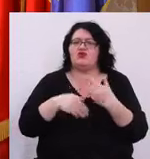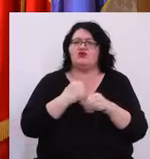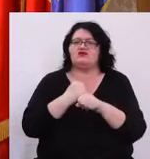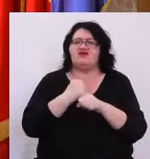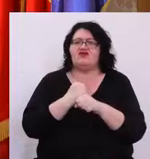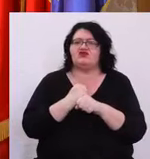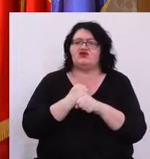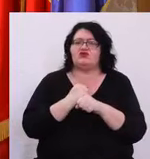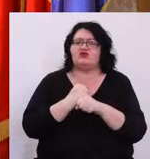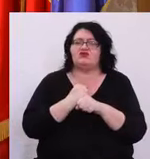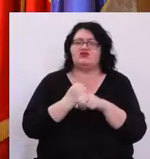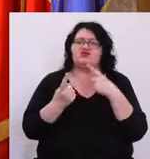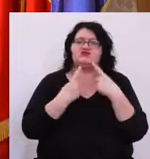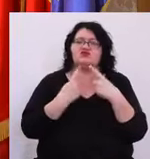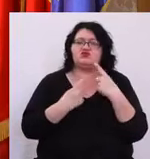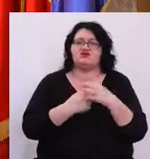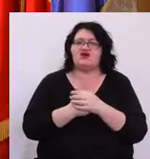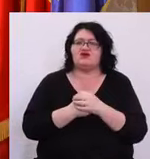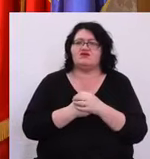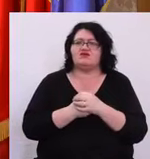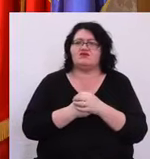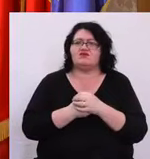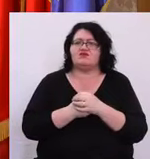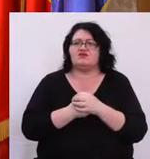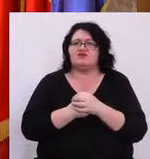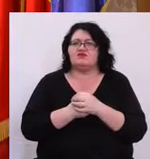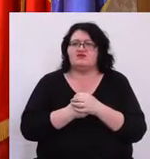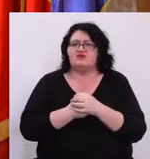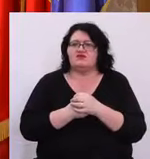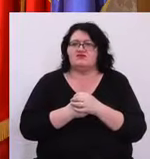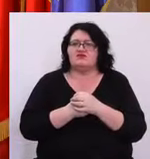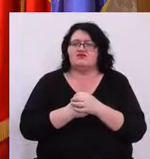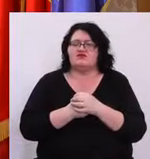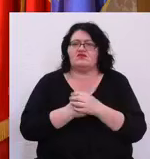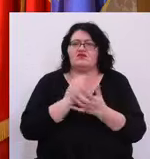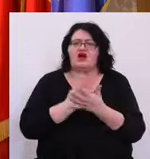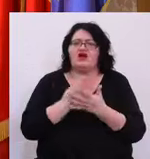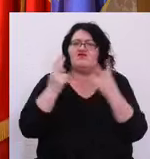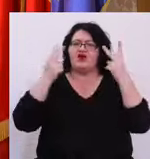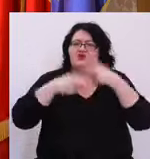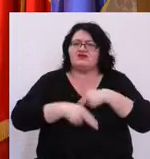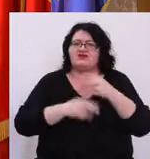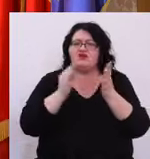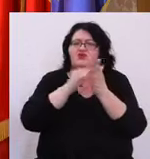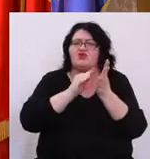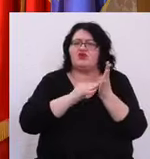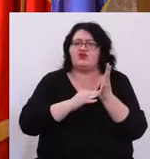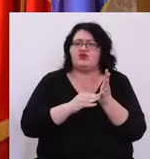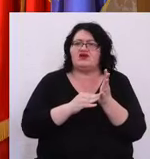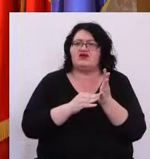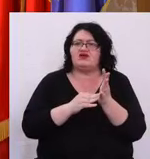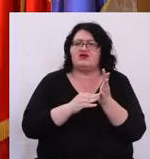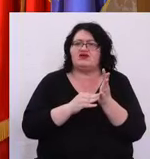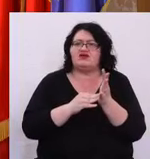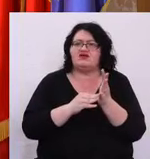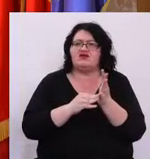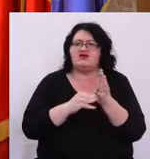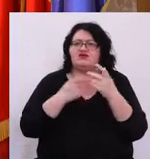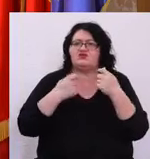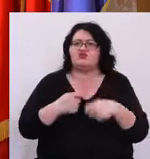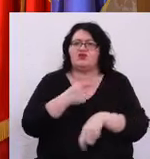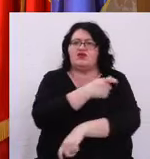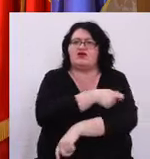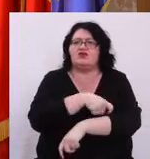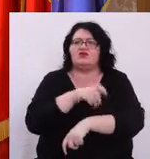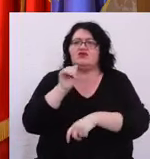să facem și dezbaterea Am luat act de propunerea doamnei